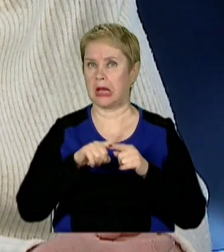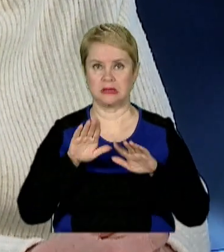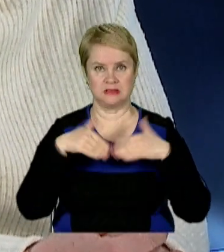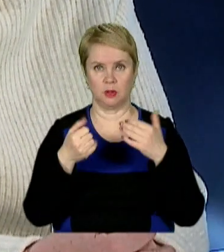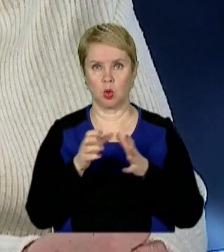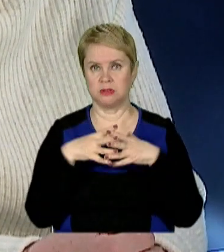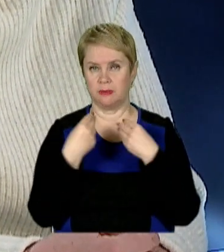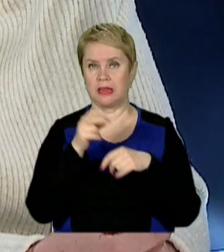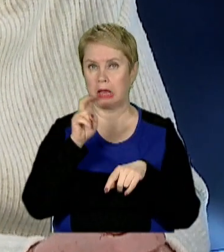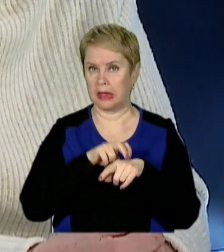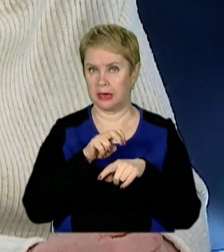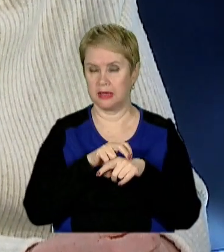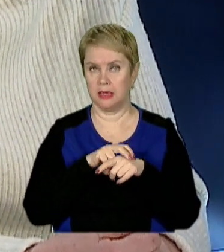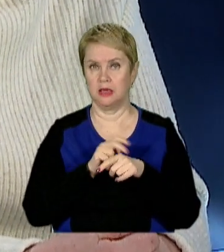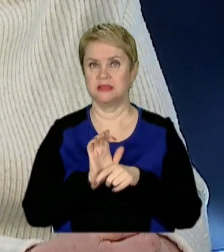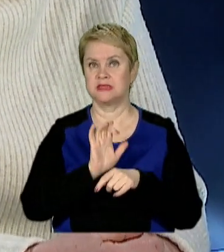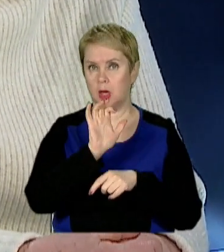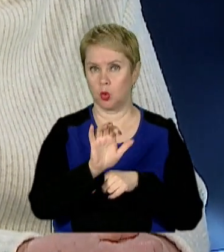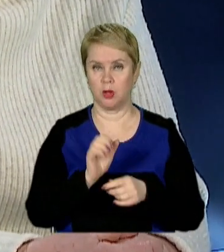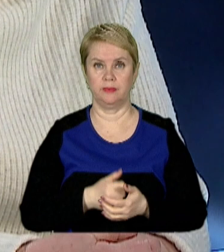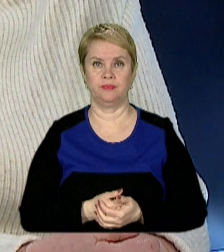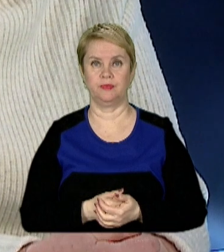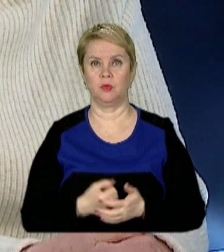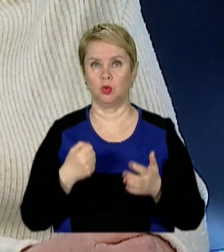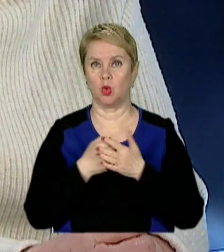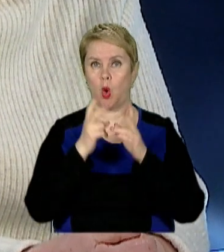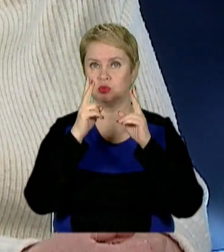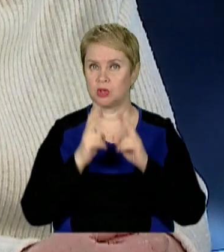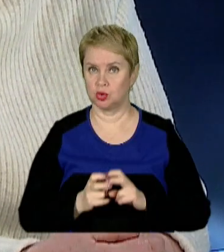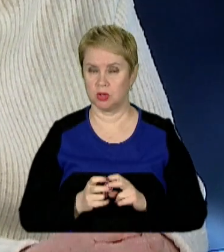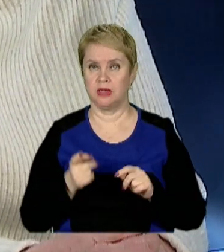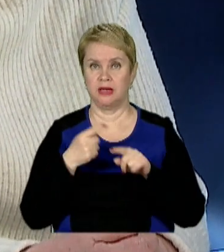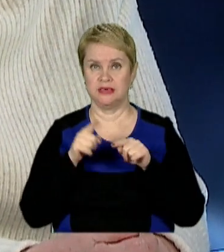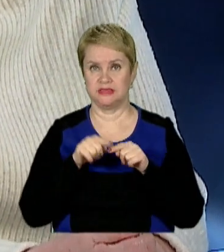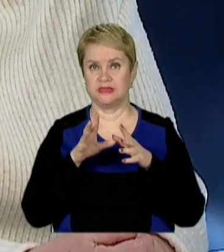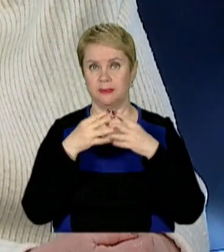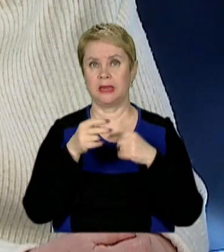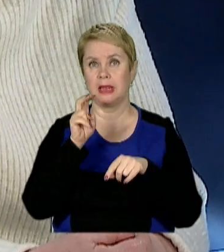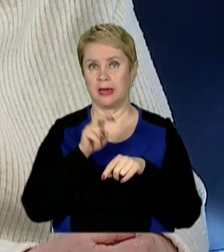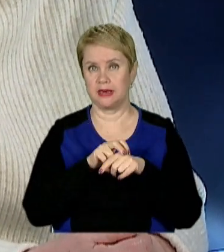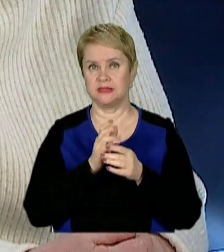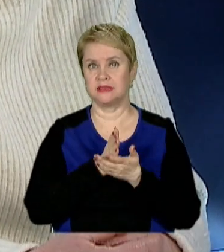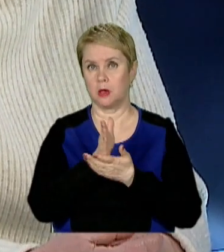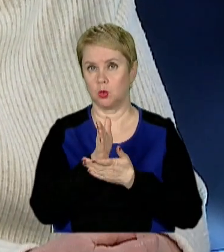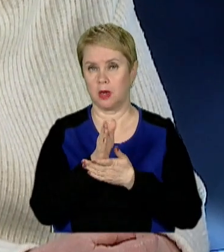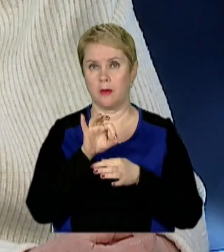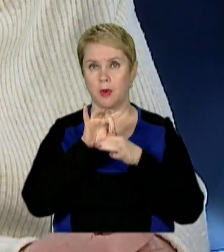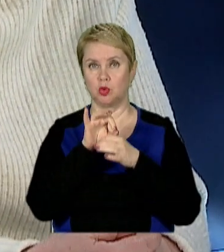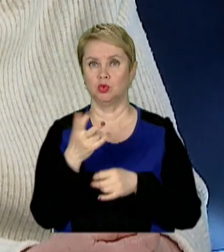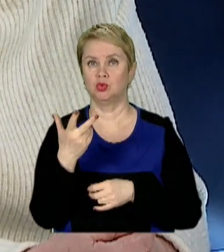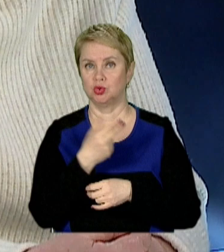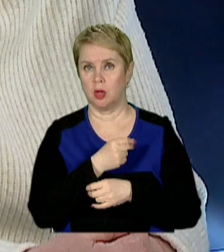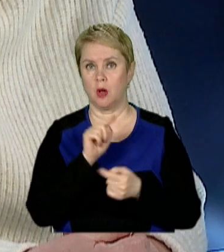звертатись до сімейного лікаря, він скерує до обстеження. І цей же сімейний лікар скерує для проведення